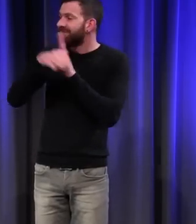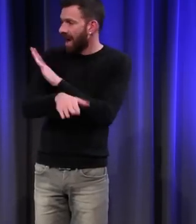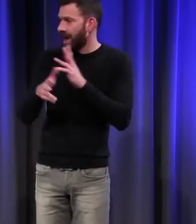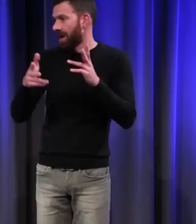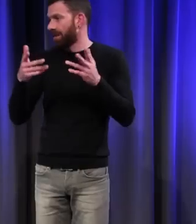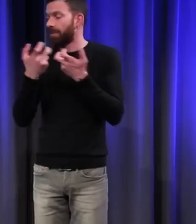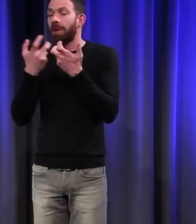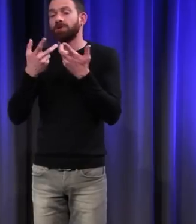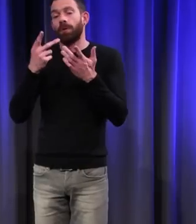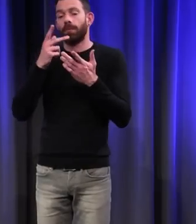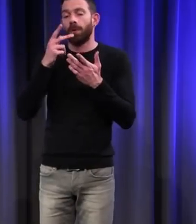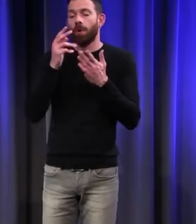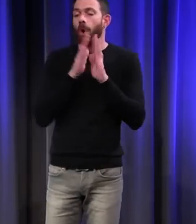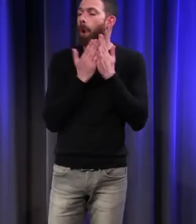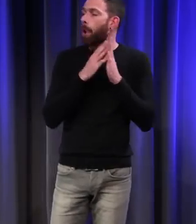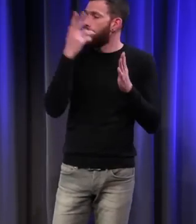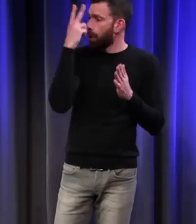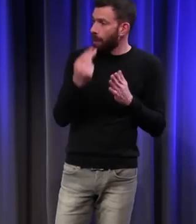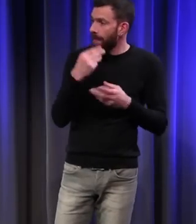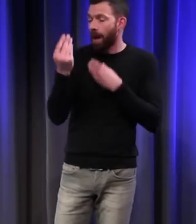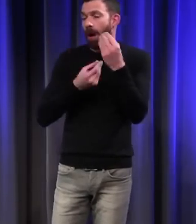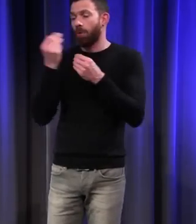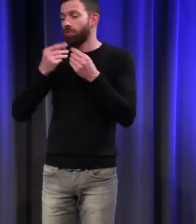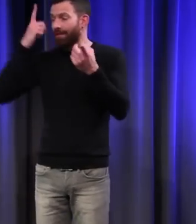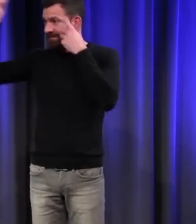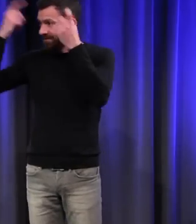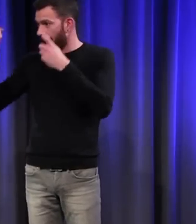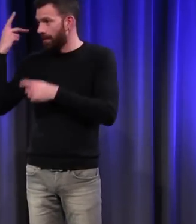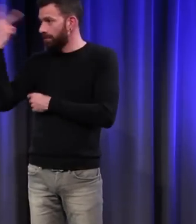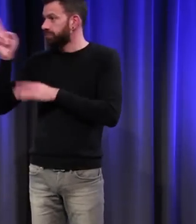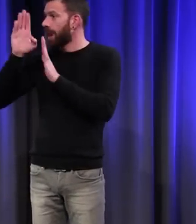Chez La Fontaine, est encore plus ridicule. les femmes de La Fontaine, etc.